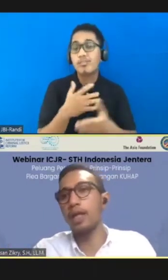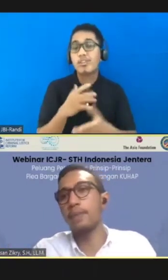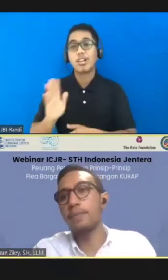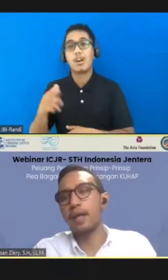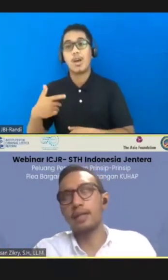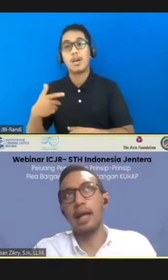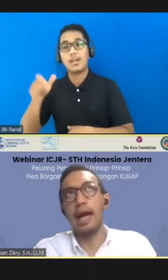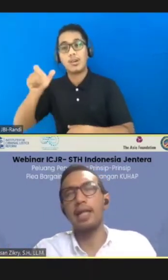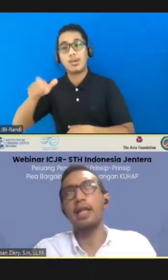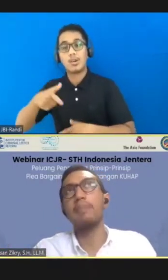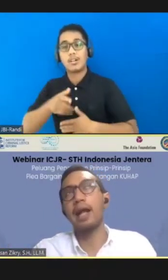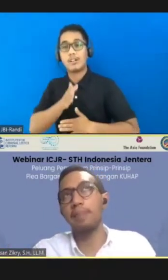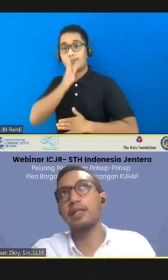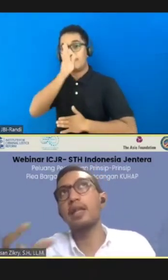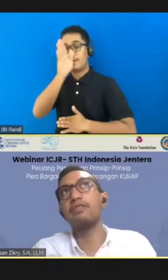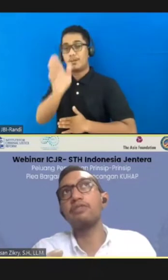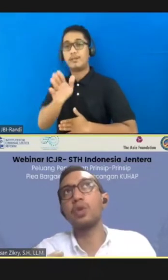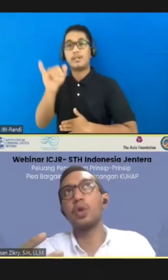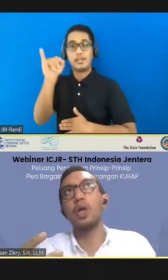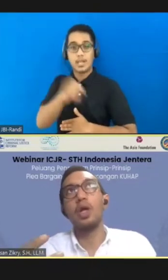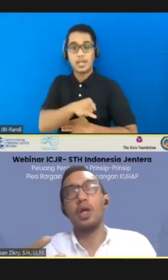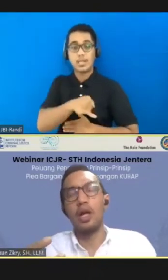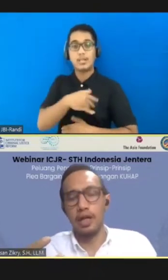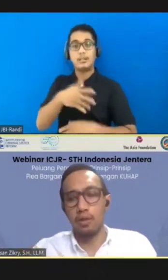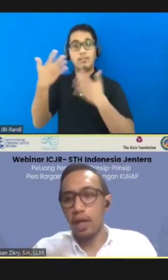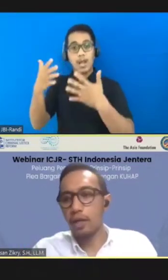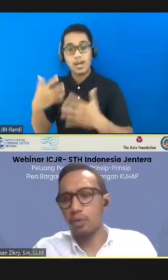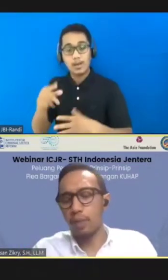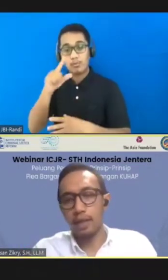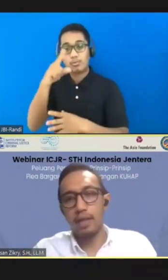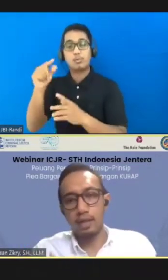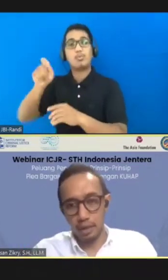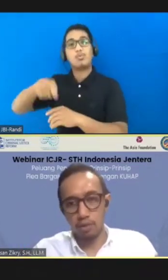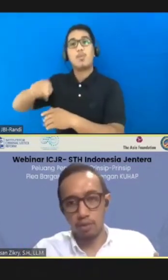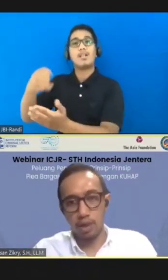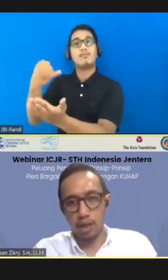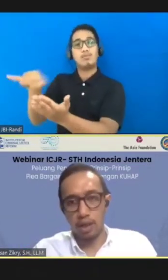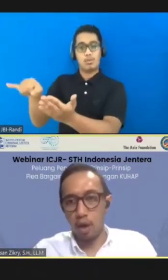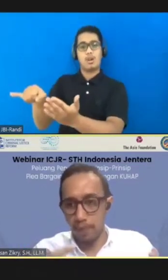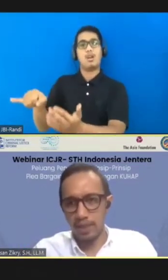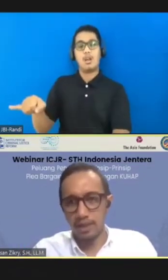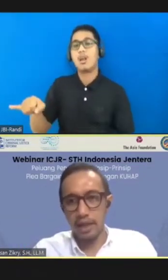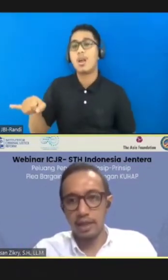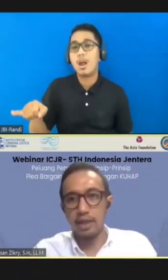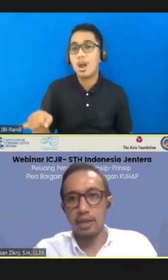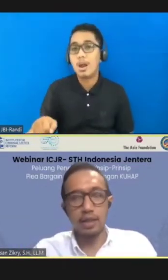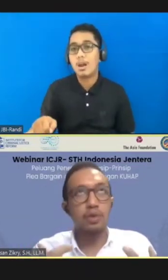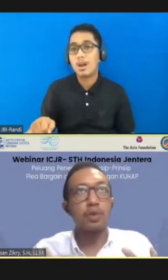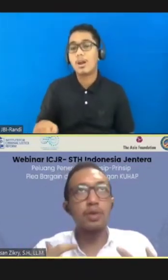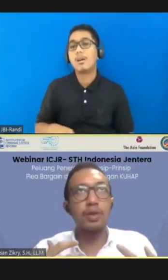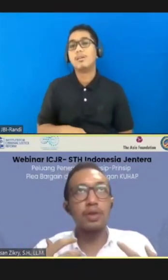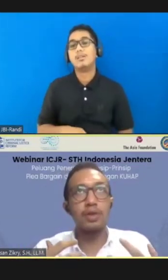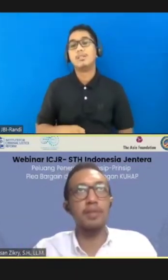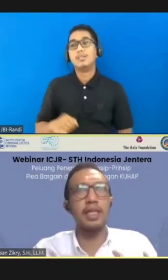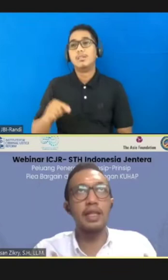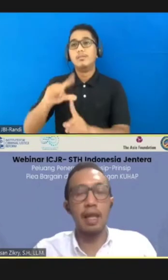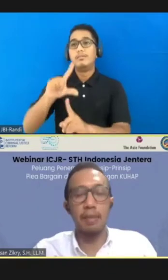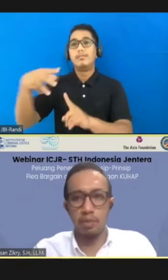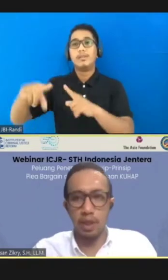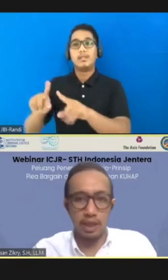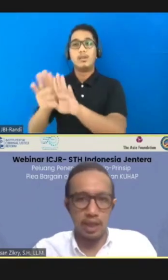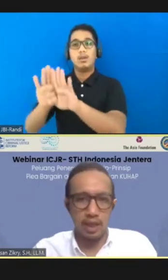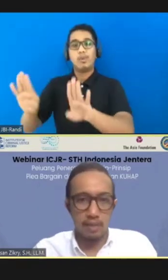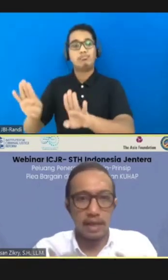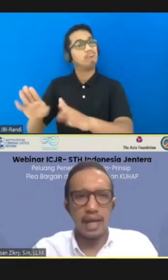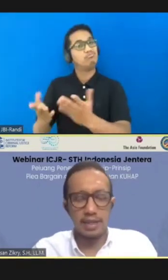mengakui kesalahannya, dan berharap insentif untuk dikurangi hukumannya, yaitu open please tadi, itu semestinya